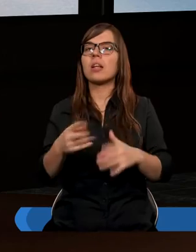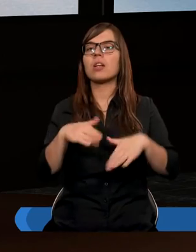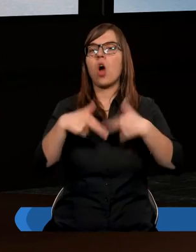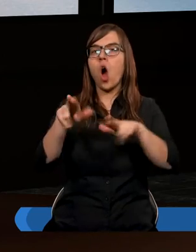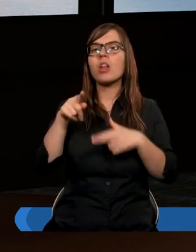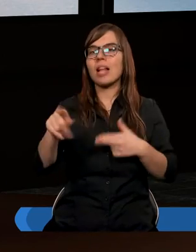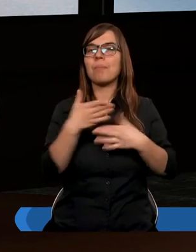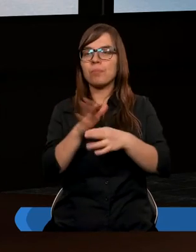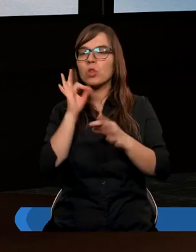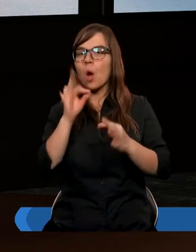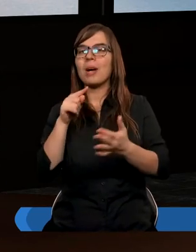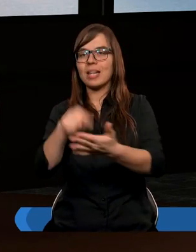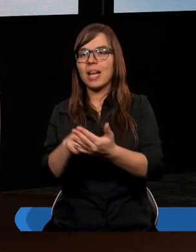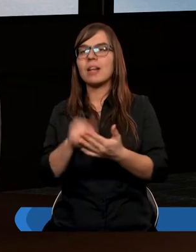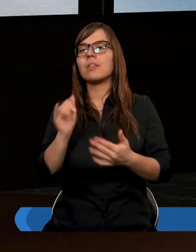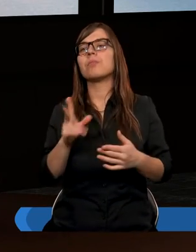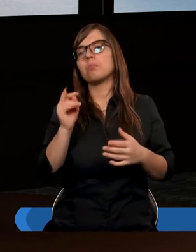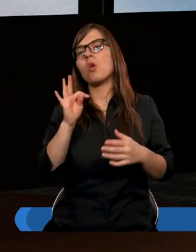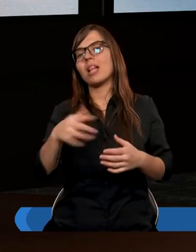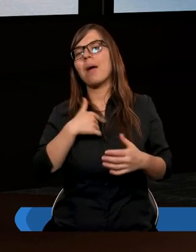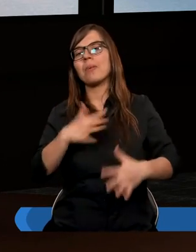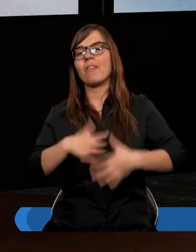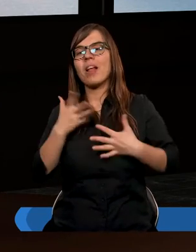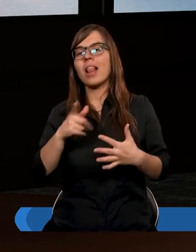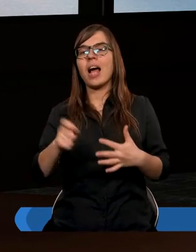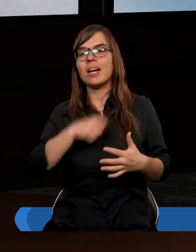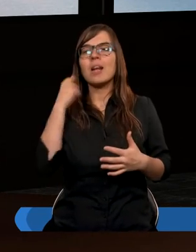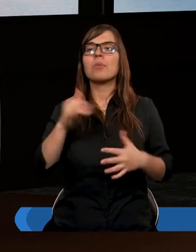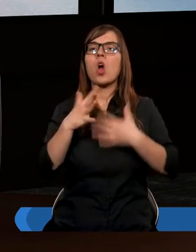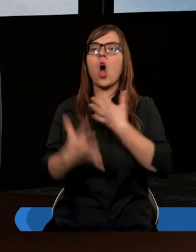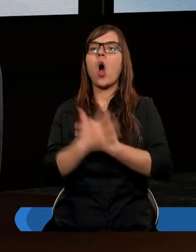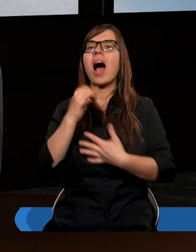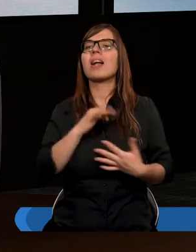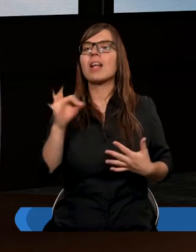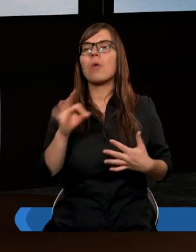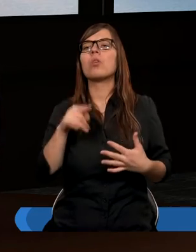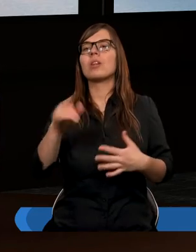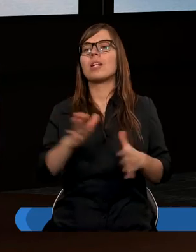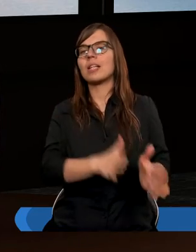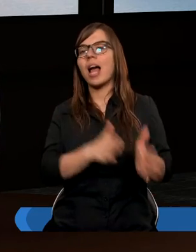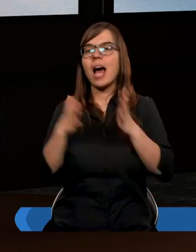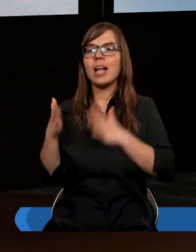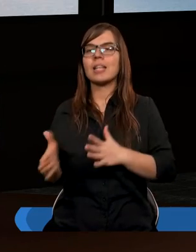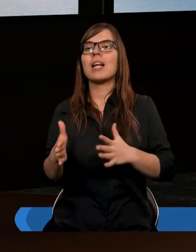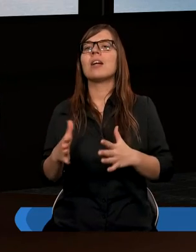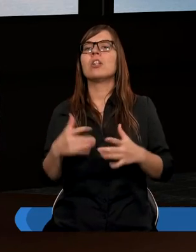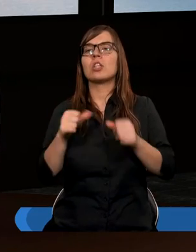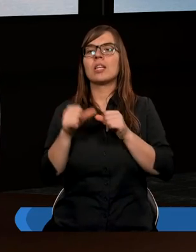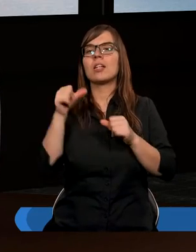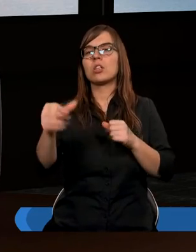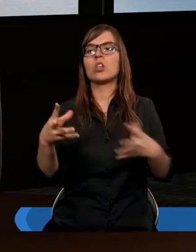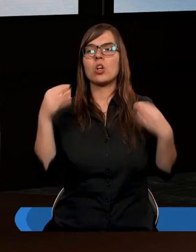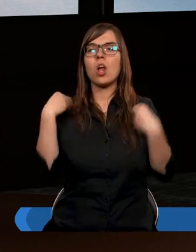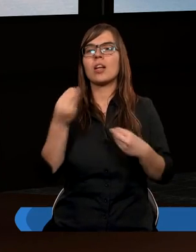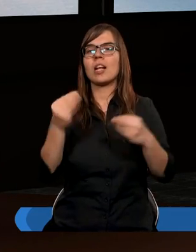oddam to no bo tak wydawało mi się najlepiej i okazało się że w następny tydzień